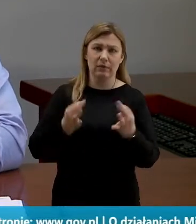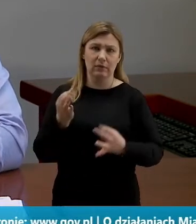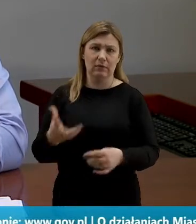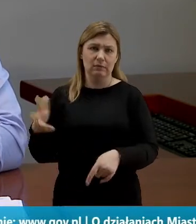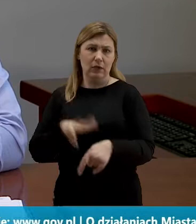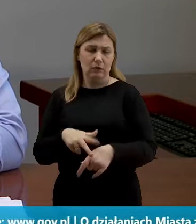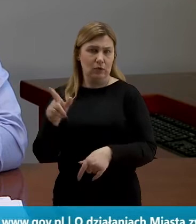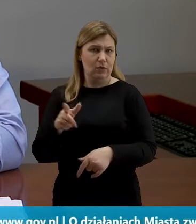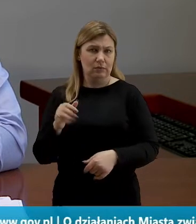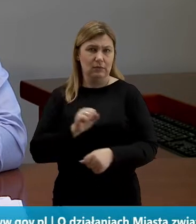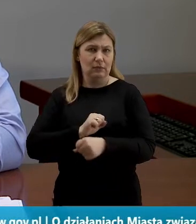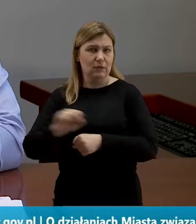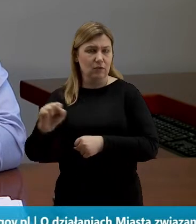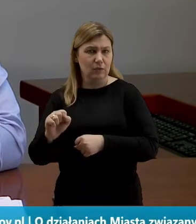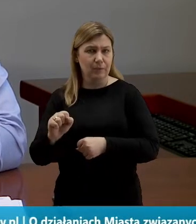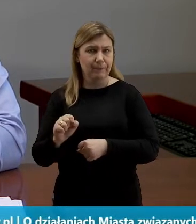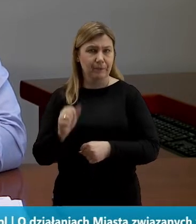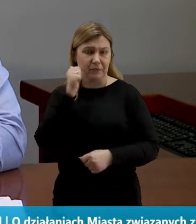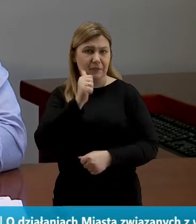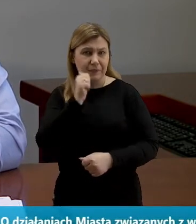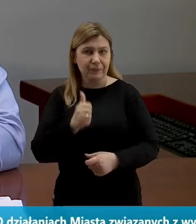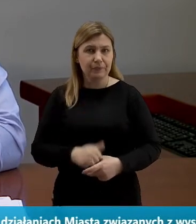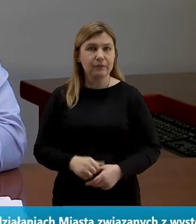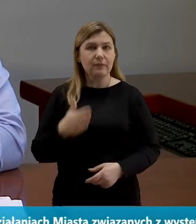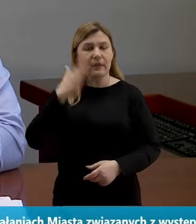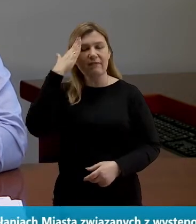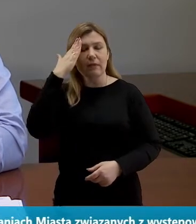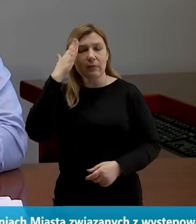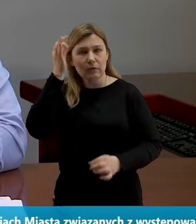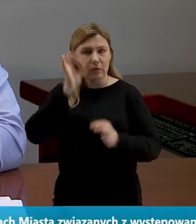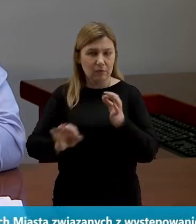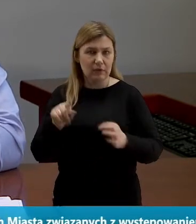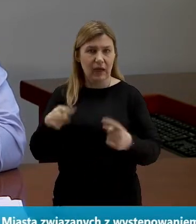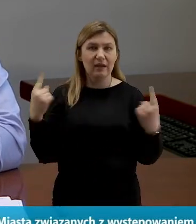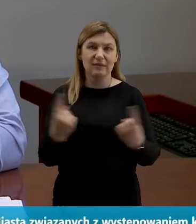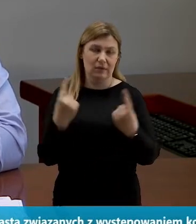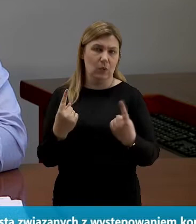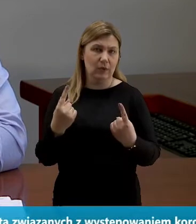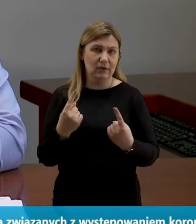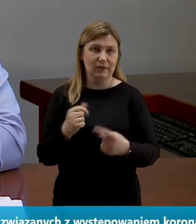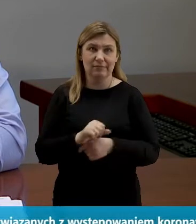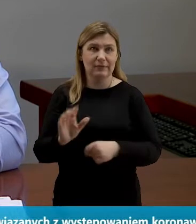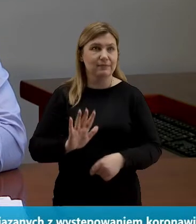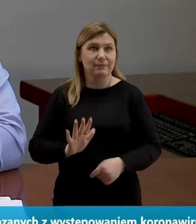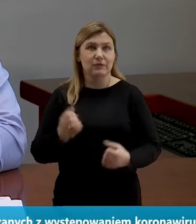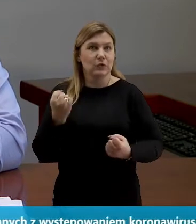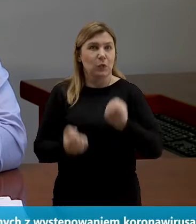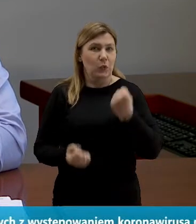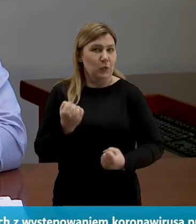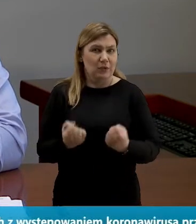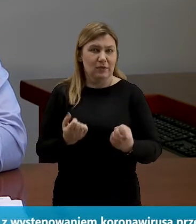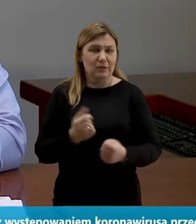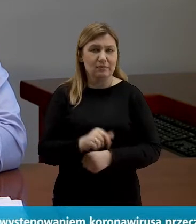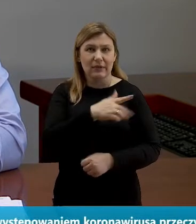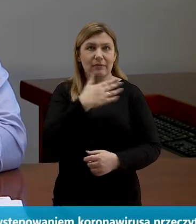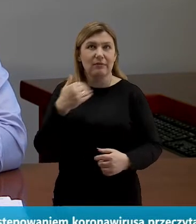w każdej chwili właściwie się pojawiają. Jak wiemy doskonale, ta sytuacja jest nietypowa. Do tej pory nie mieliśmy z